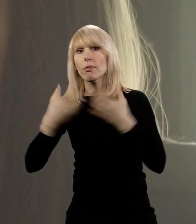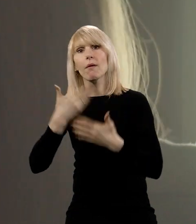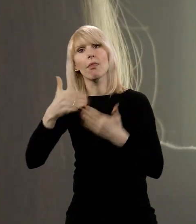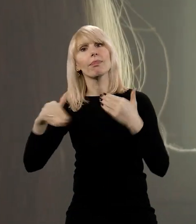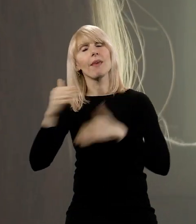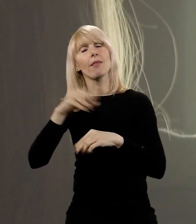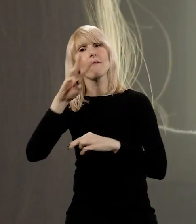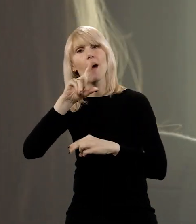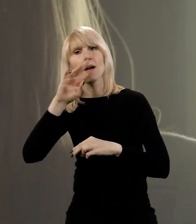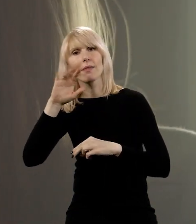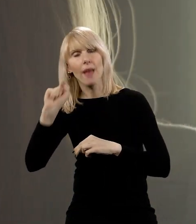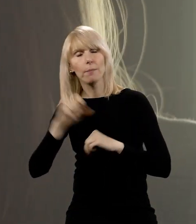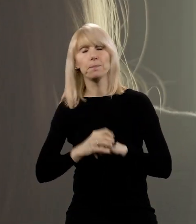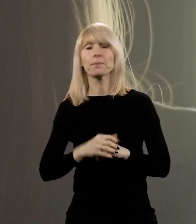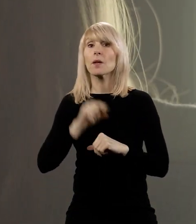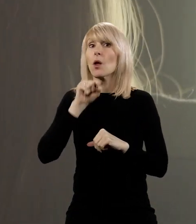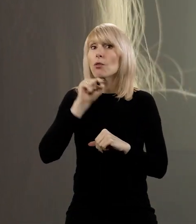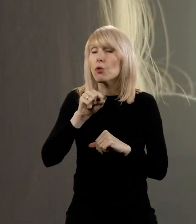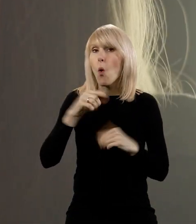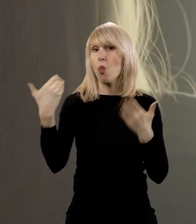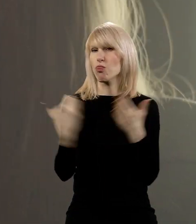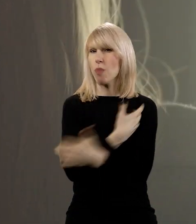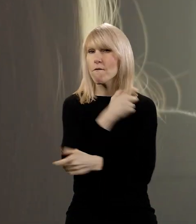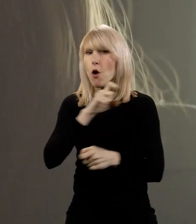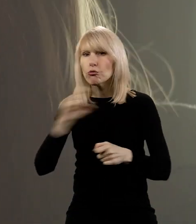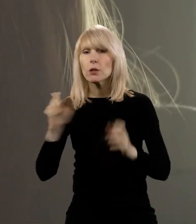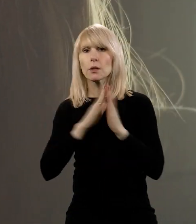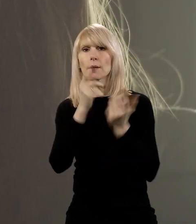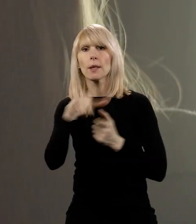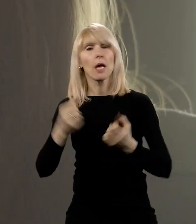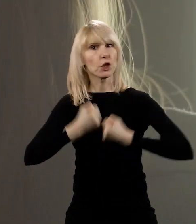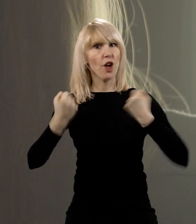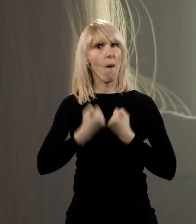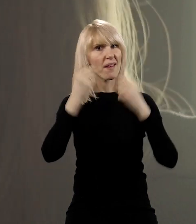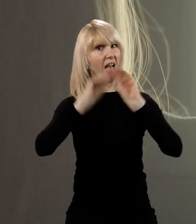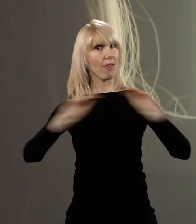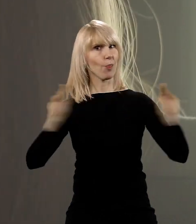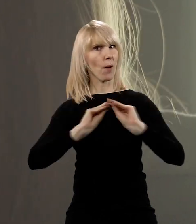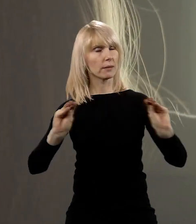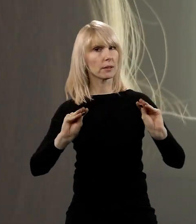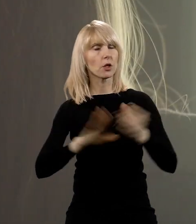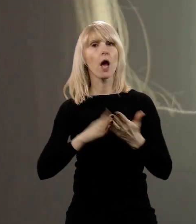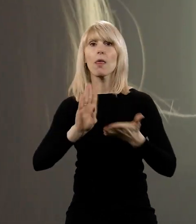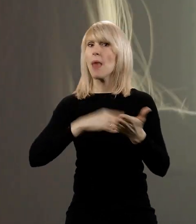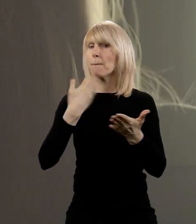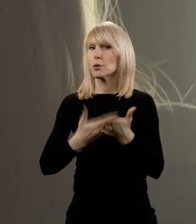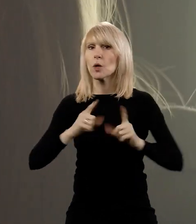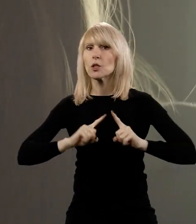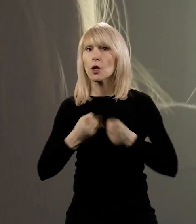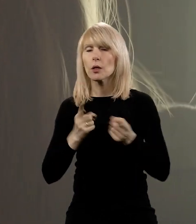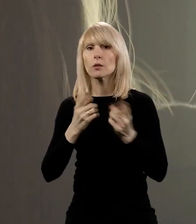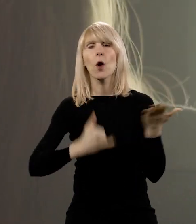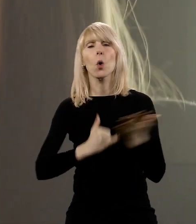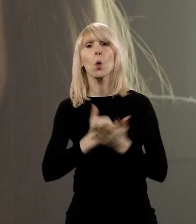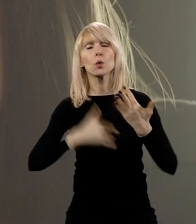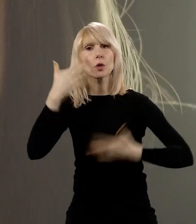Przebudowa biblioteki oraz jej unowocześnienie umożliwiają prowadzenie działań edukacyjnych. W placówce zorganizowano na przykład kurs komputerowy